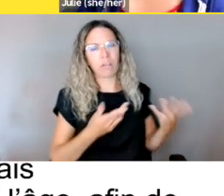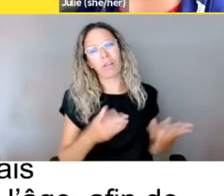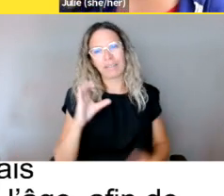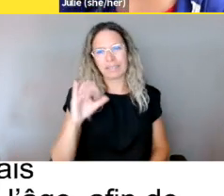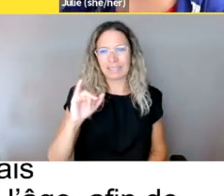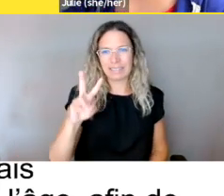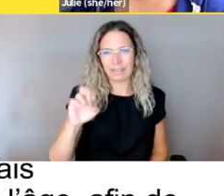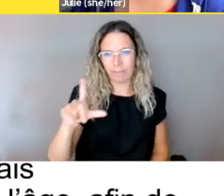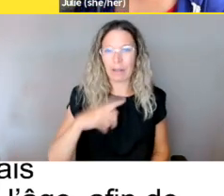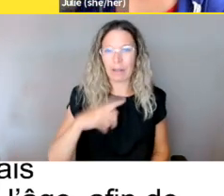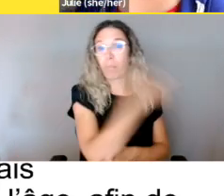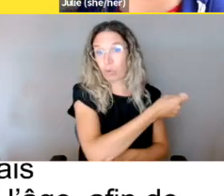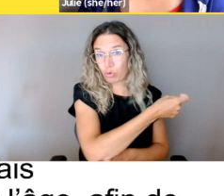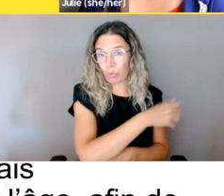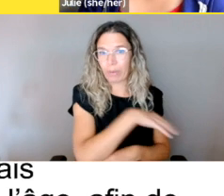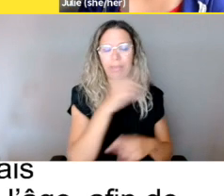serait une poursuite civile,